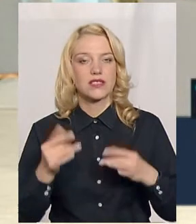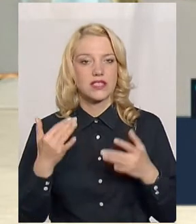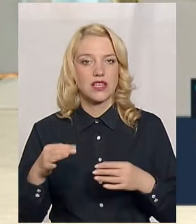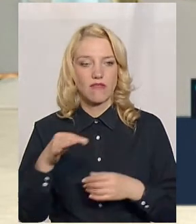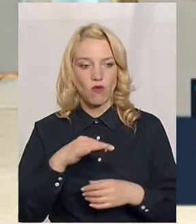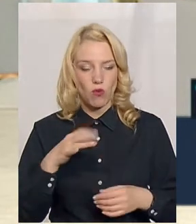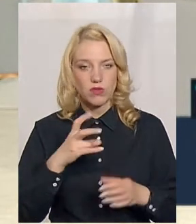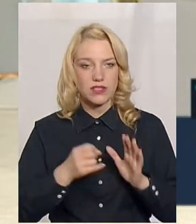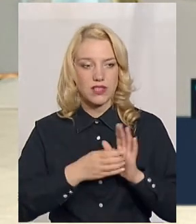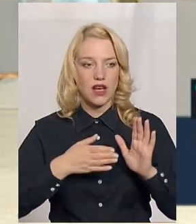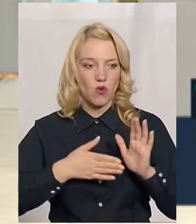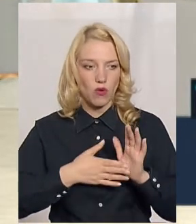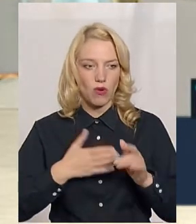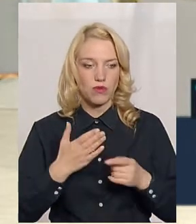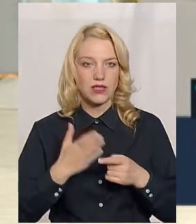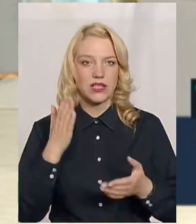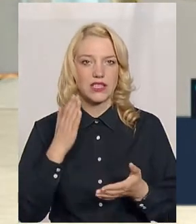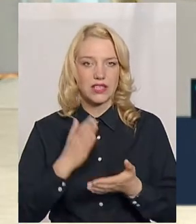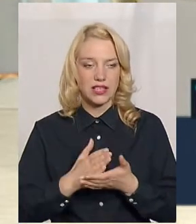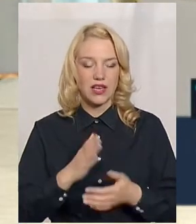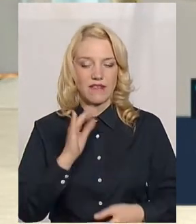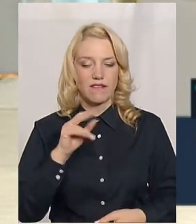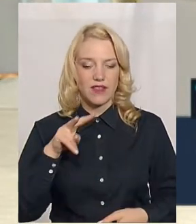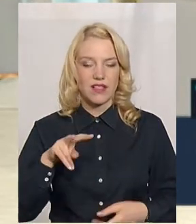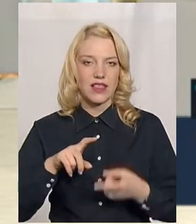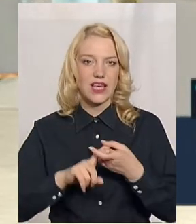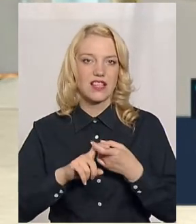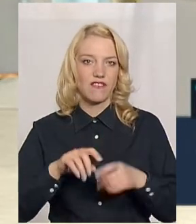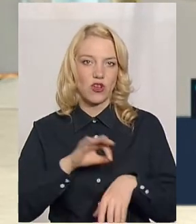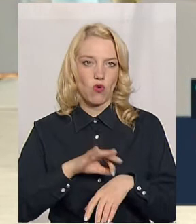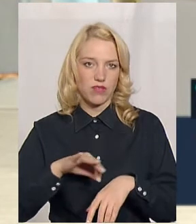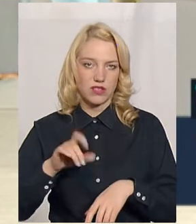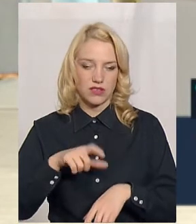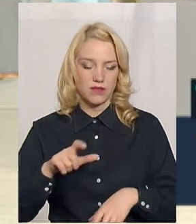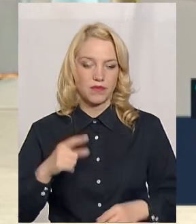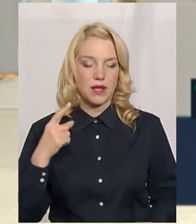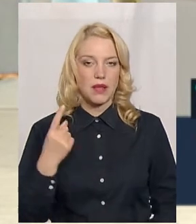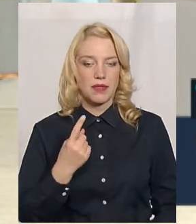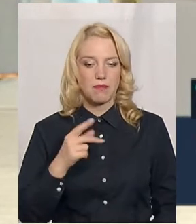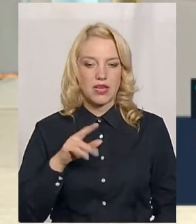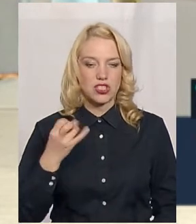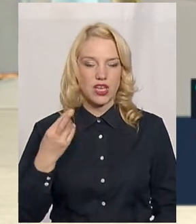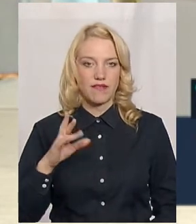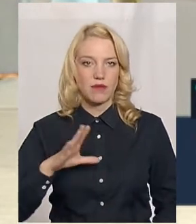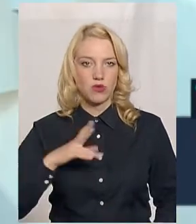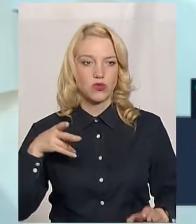області на обліку стоїть вілінфікованих і хворих на СНІД? На 1 червня було